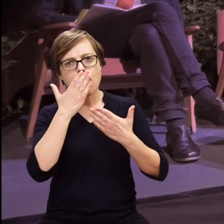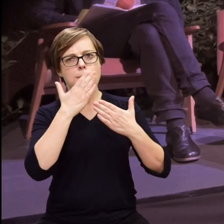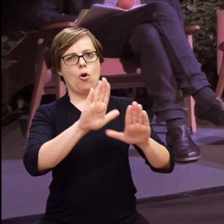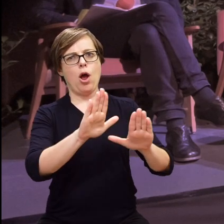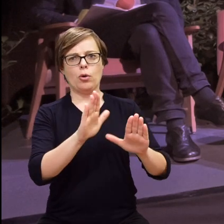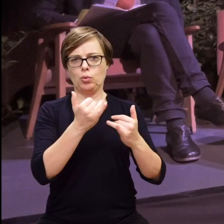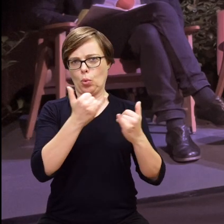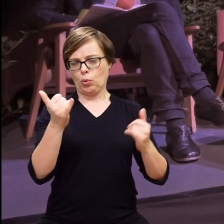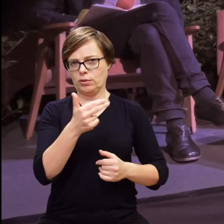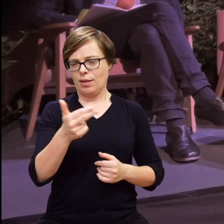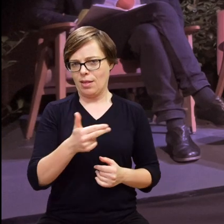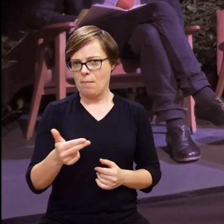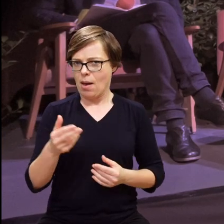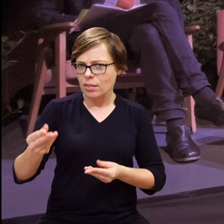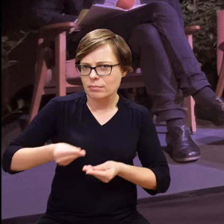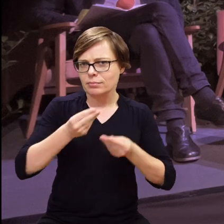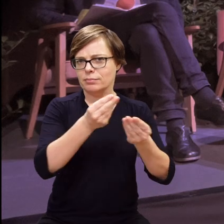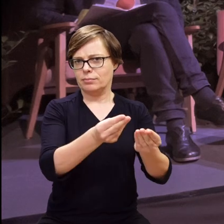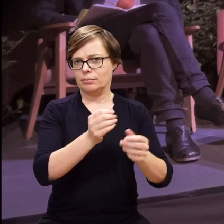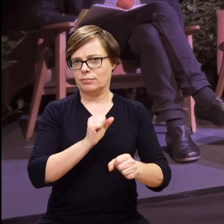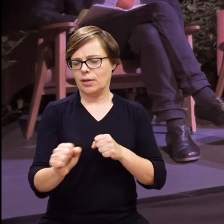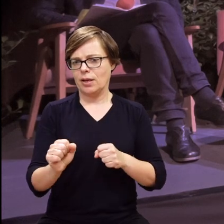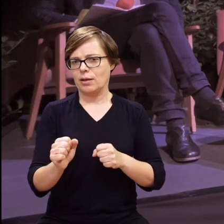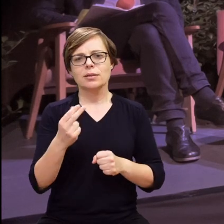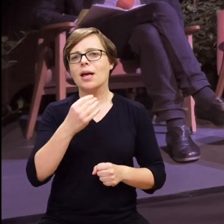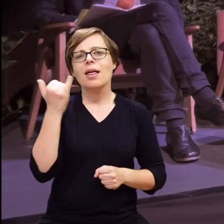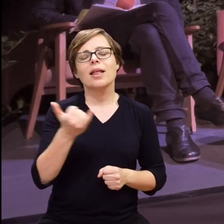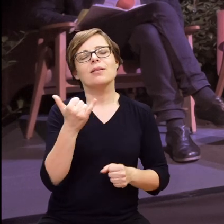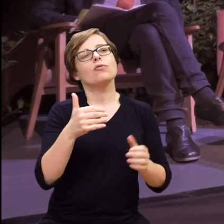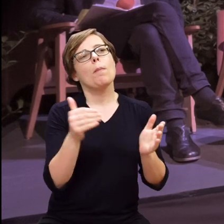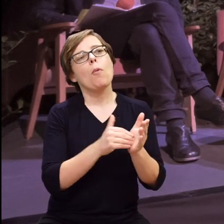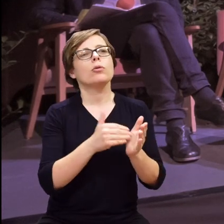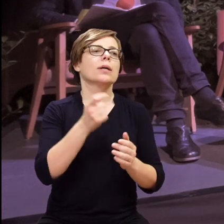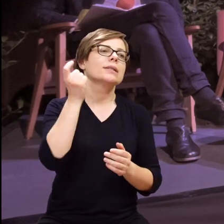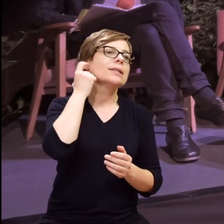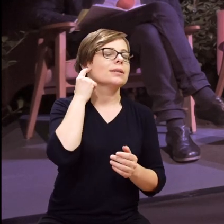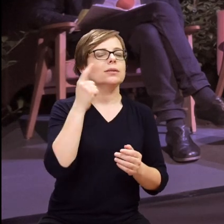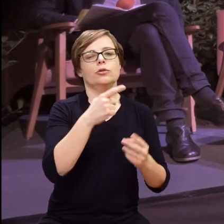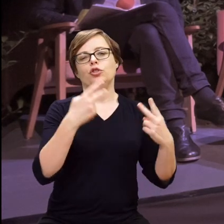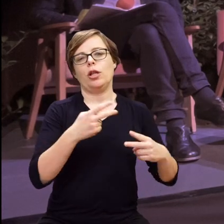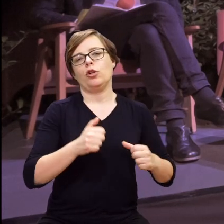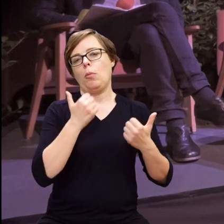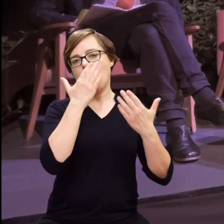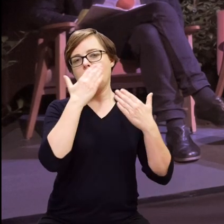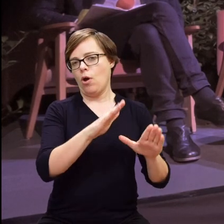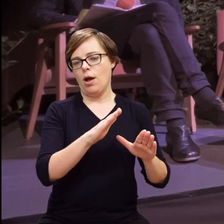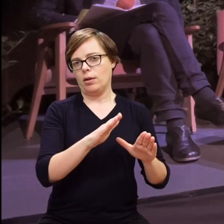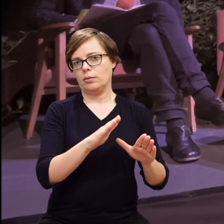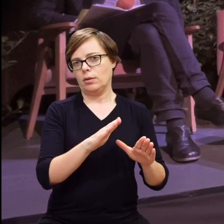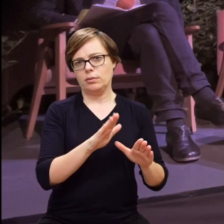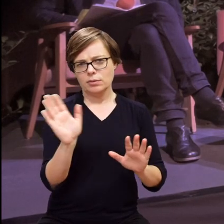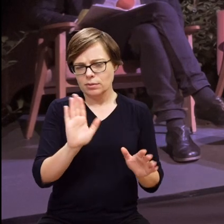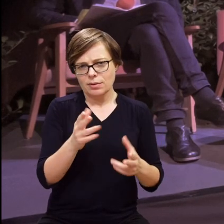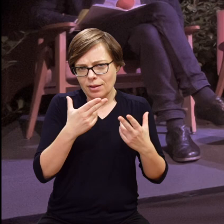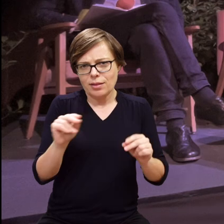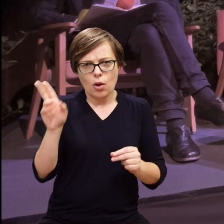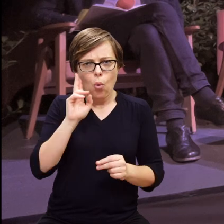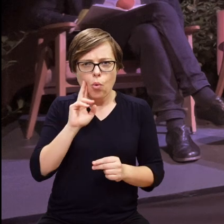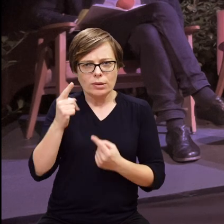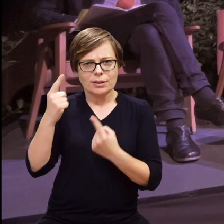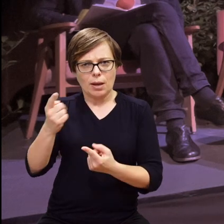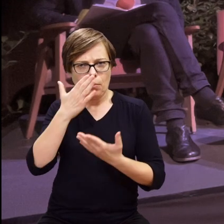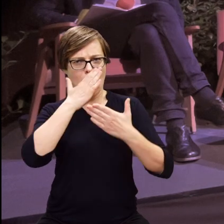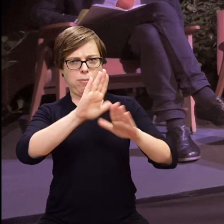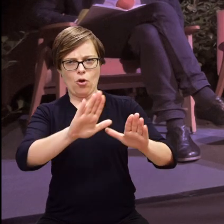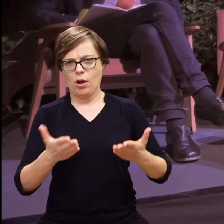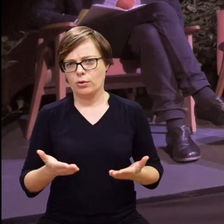sami jakby pokazują różne tematy, że już nie zawsze potrzeba dziennikarzy słyszących, żeby coś pokazać, że to się po